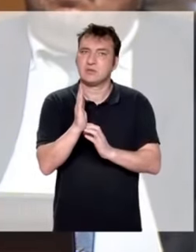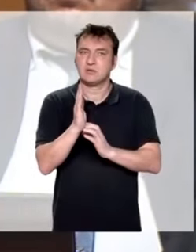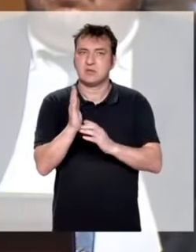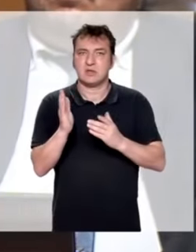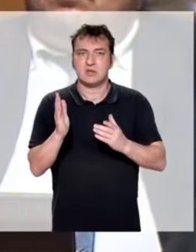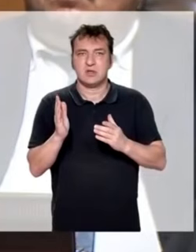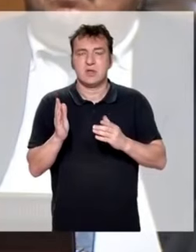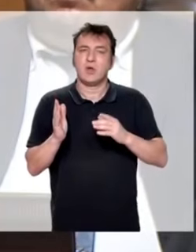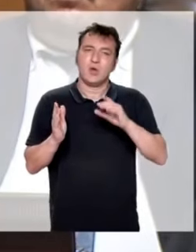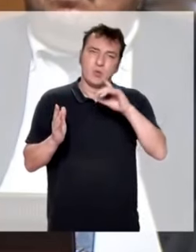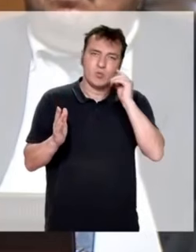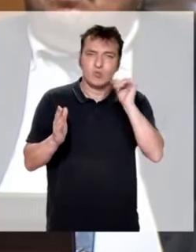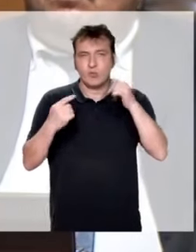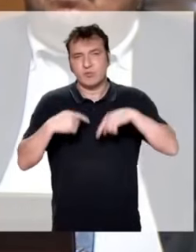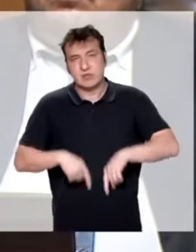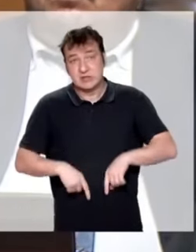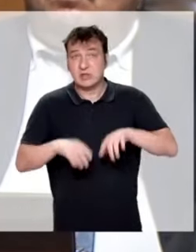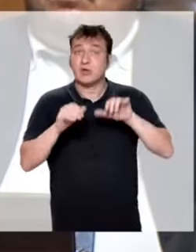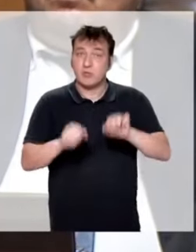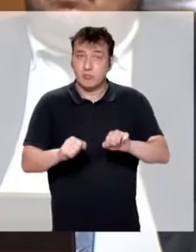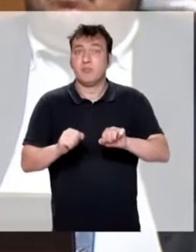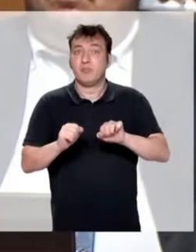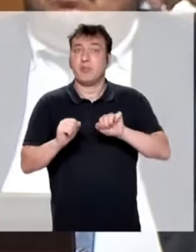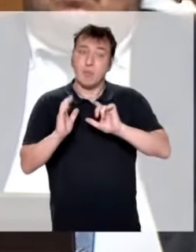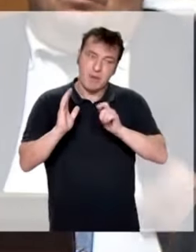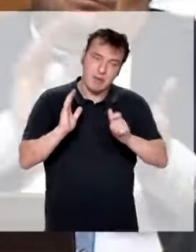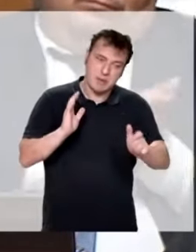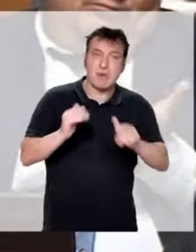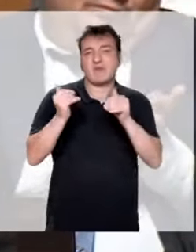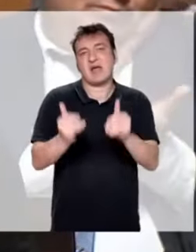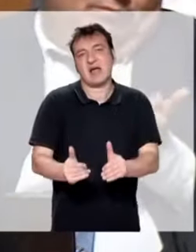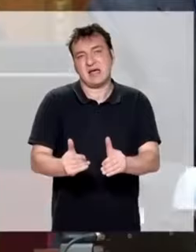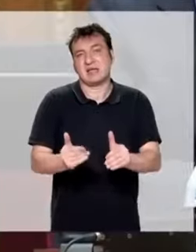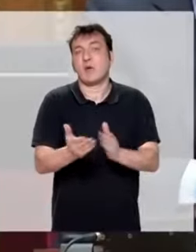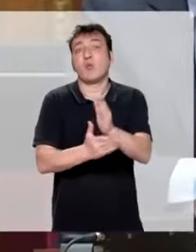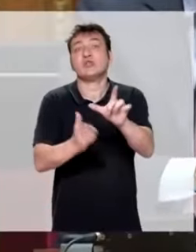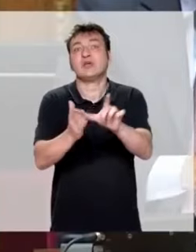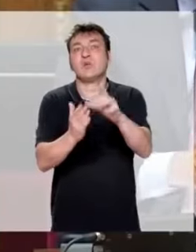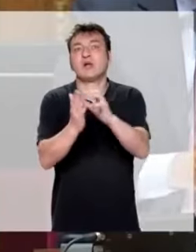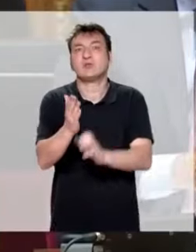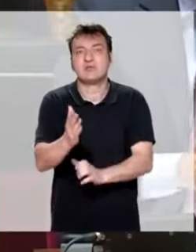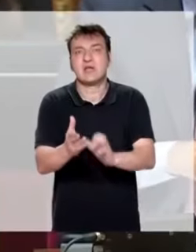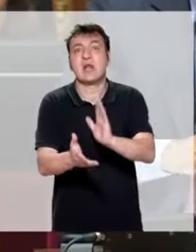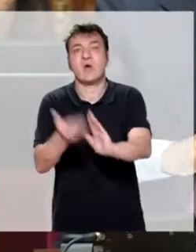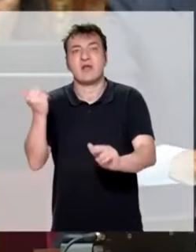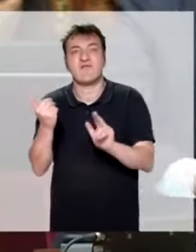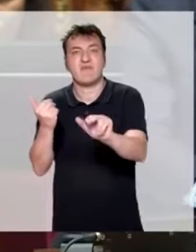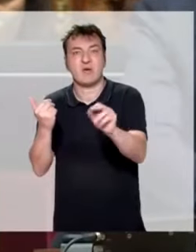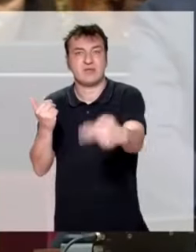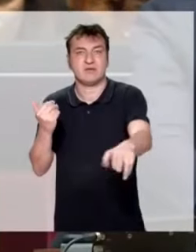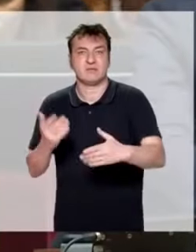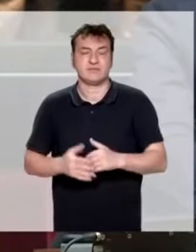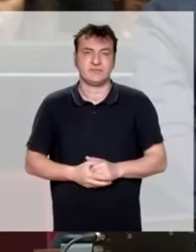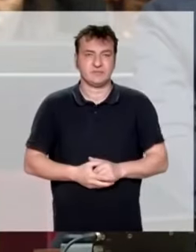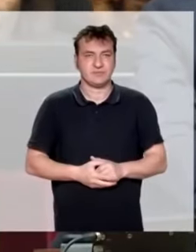stopper cet engrenage. Allez-vous retirer le projet de loi constitutionnel ? Pour vous répondre, la parole est à M. le Premier